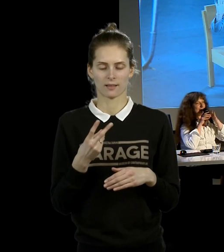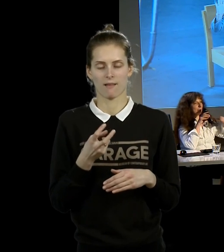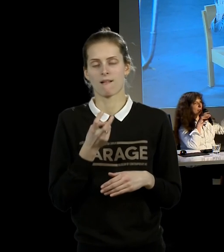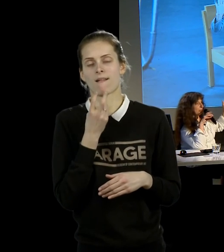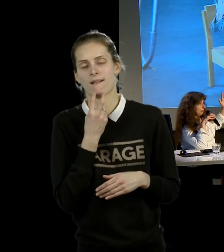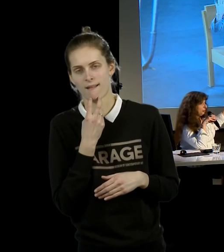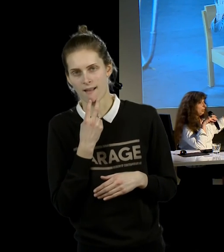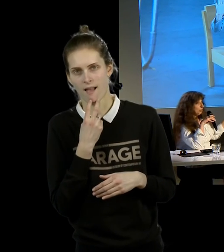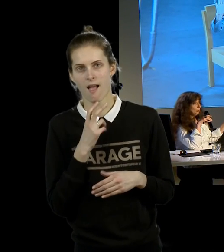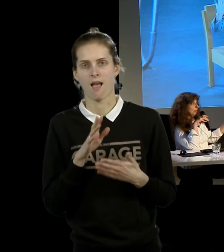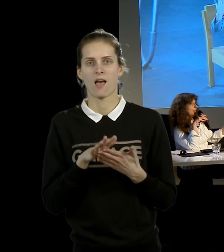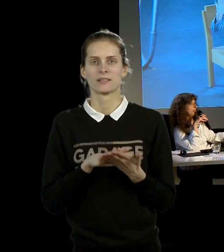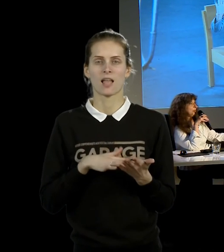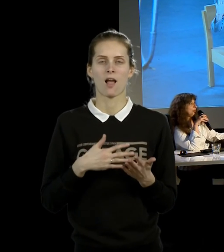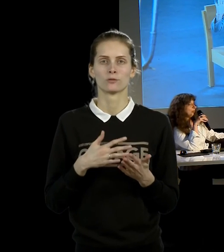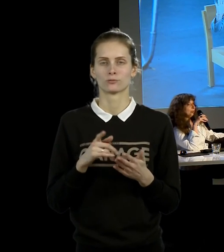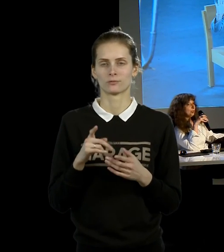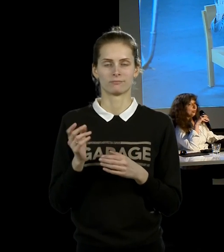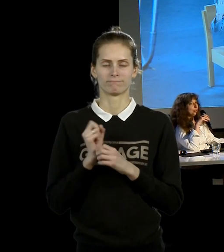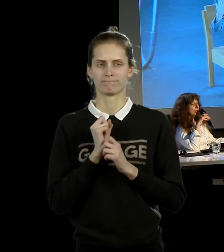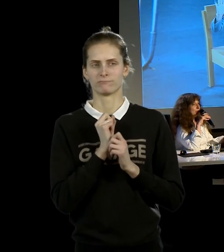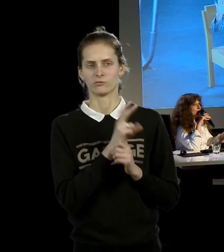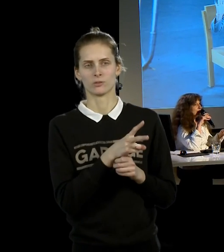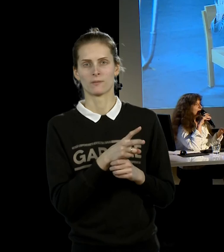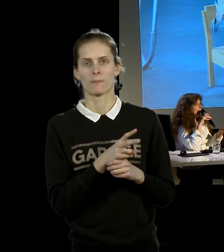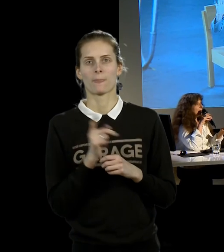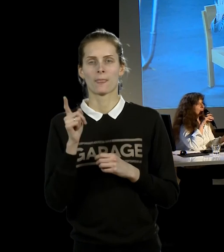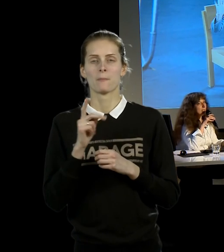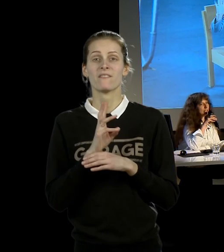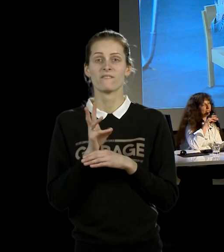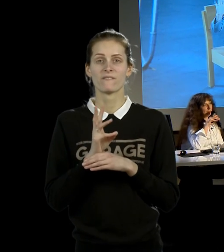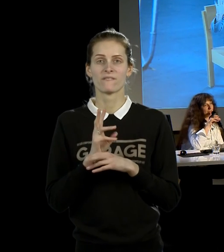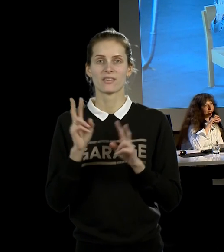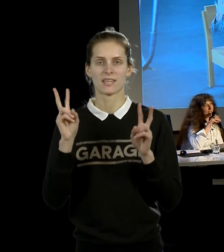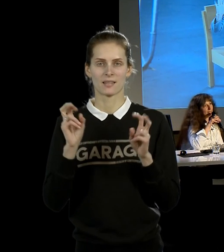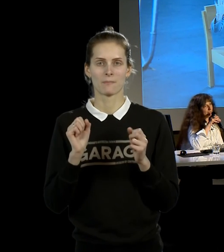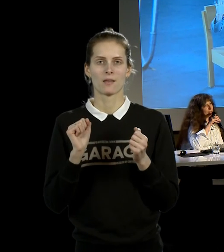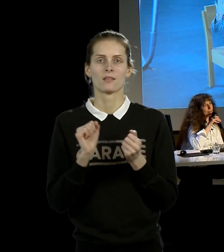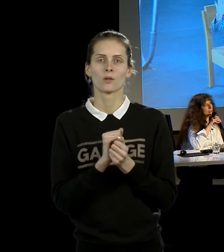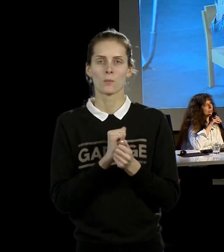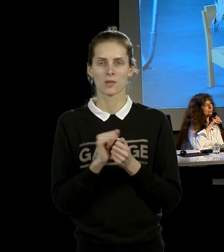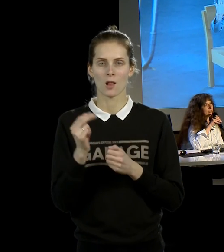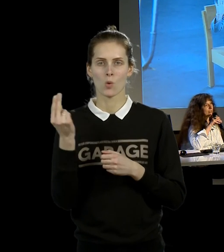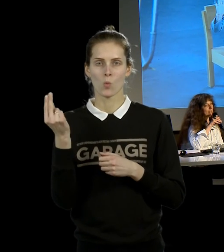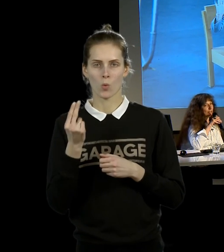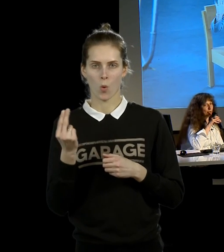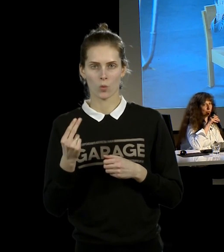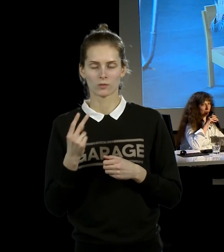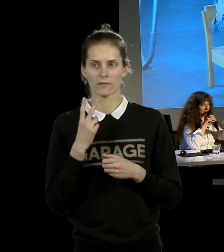И вот в фильме документальном присутствии художника очень хорошо видно, какая же там невероятная секьюрити.